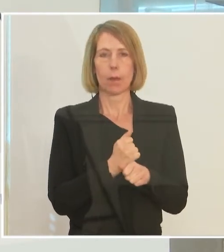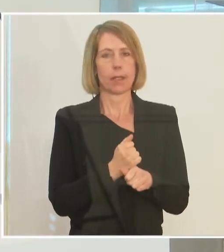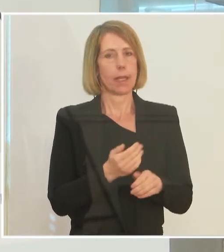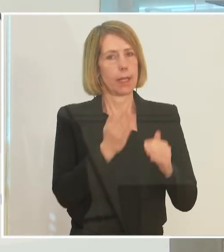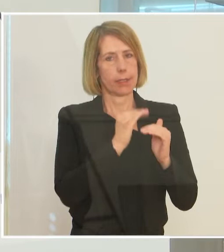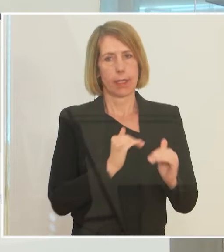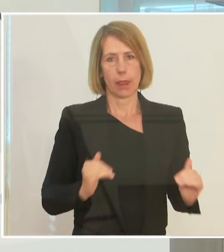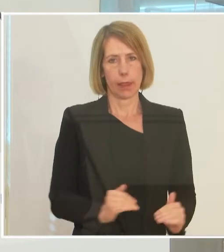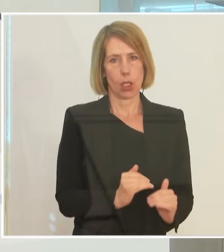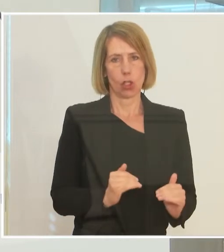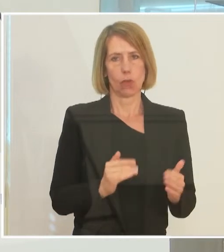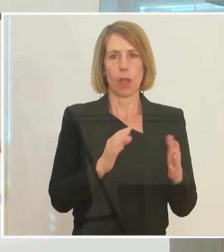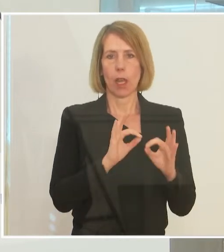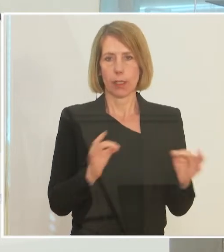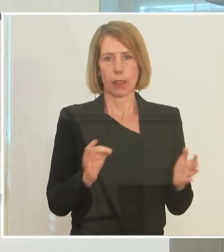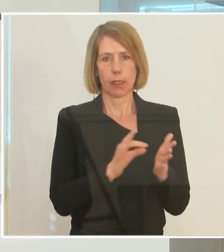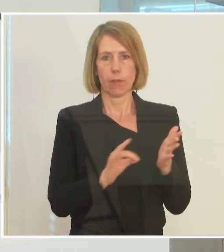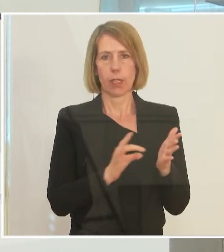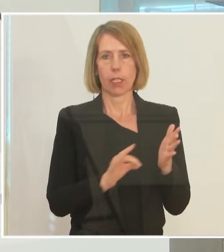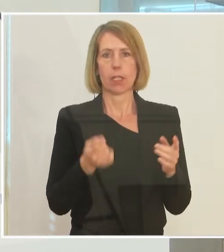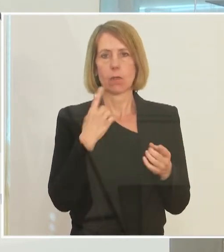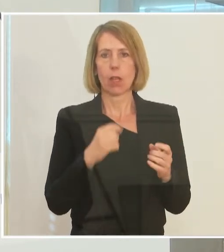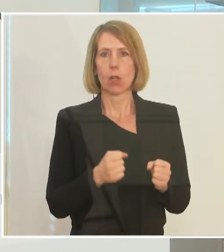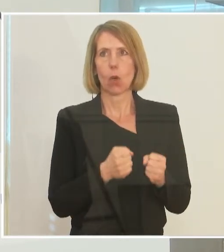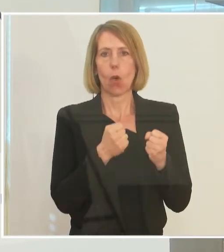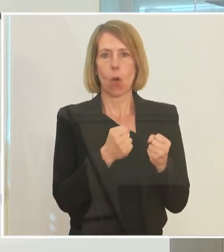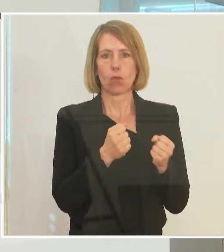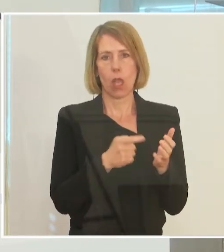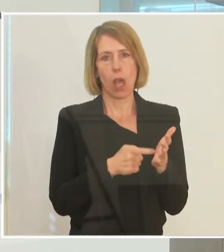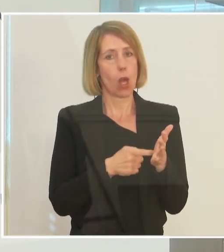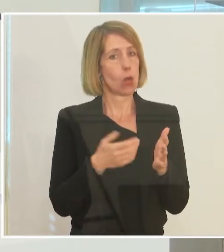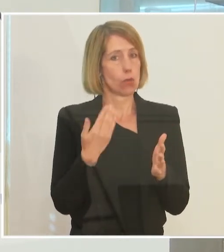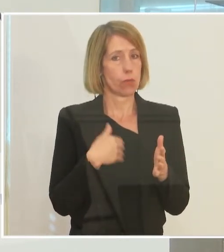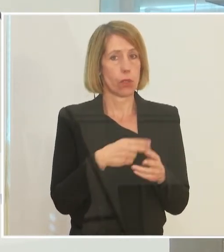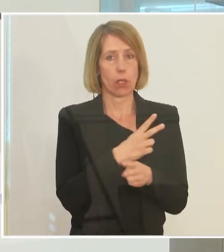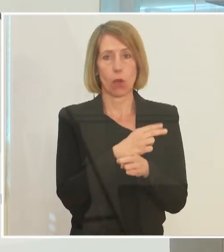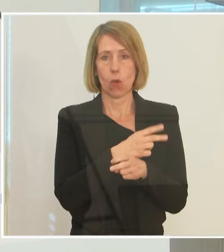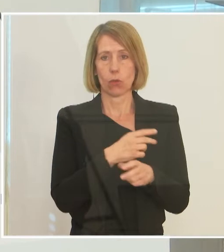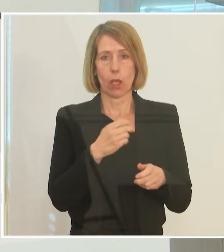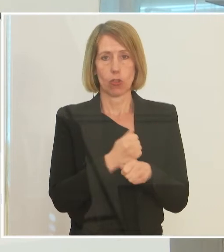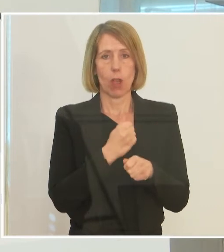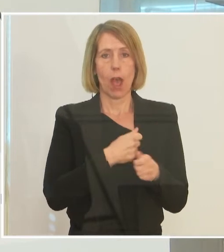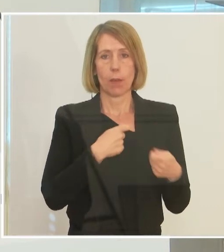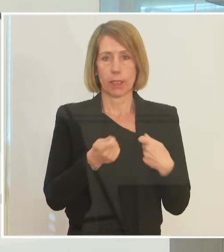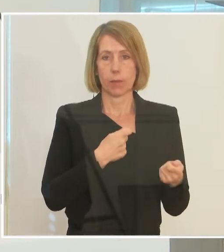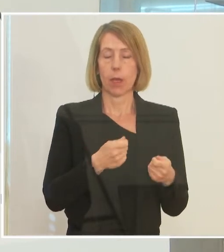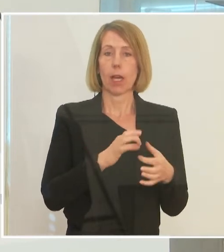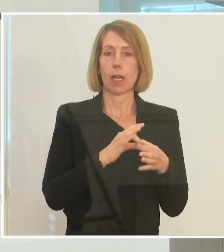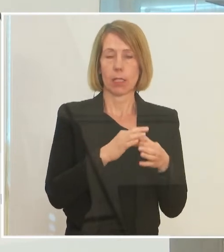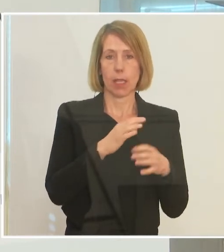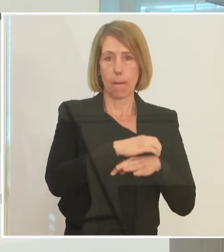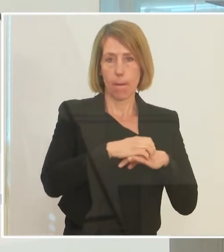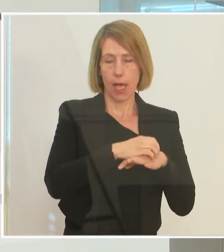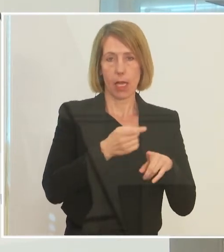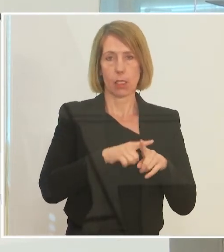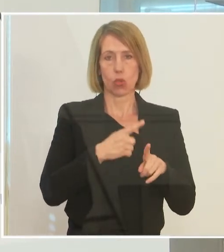war und werden musste aufgrund der enormen Herausforderungen, denen der österreichische Arbeitsmarkt im März und im